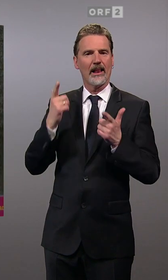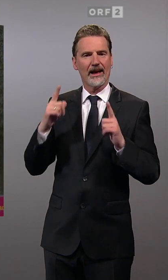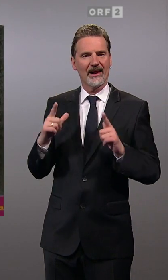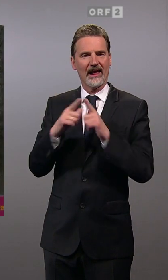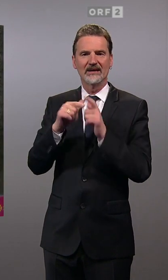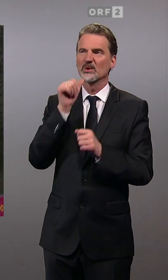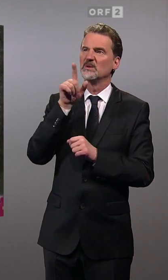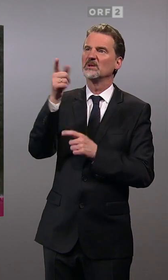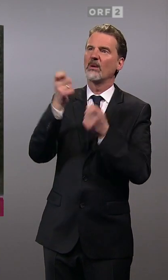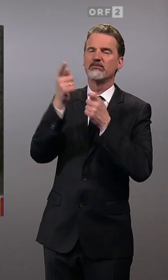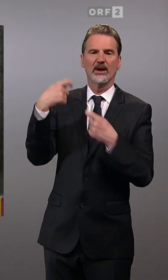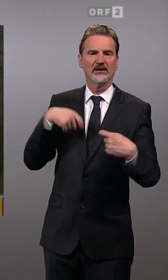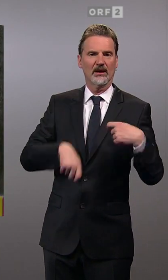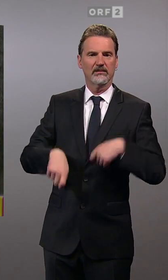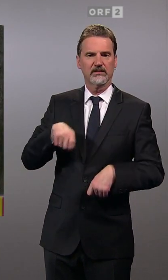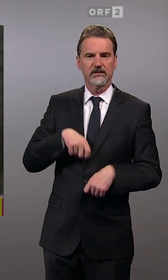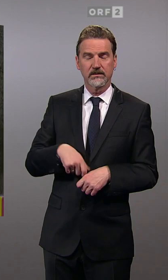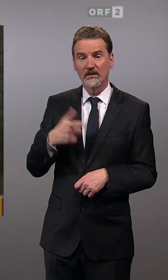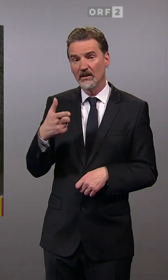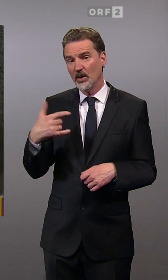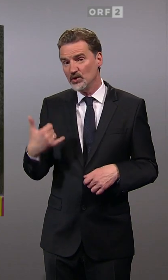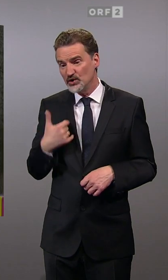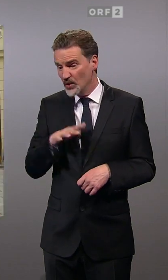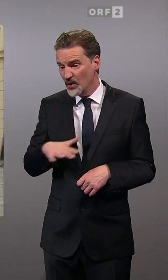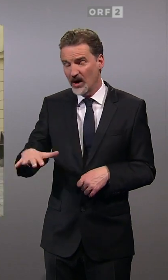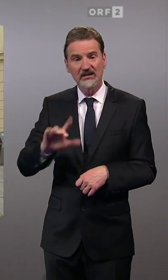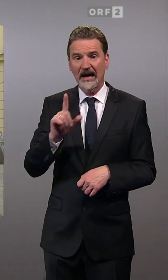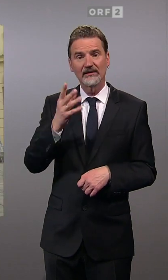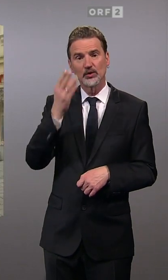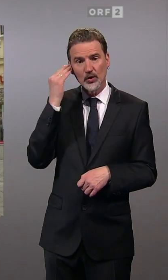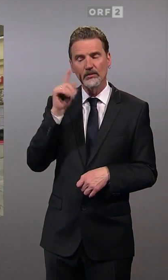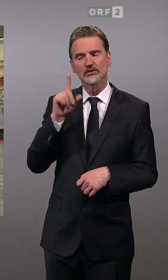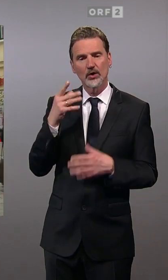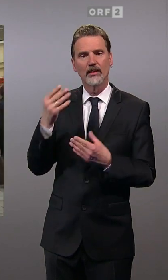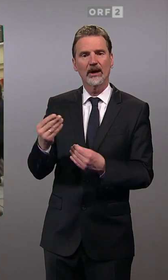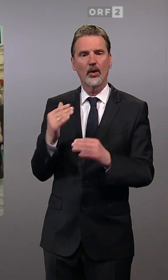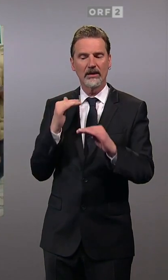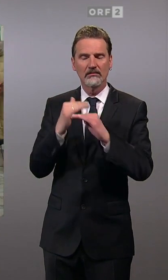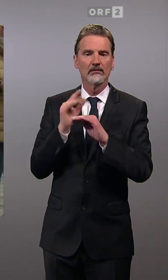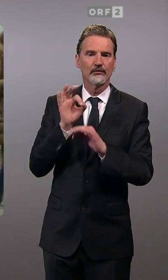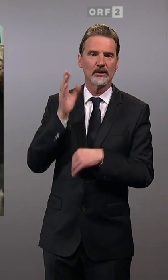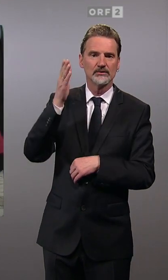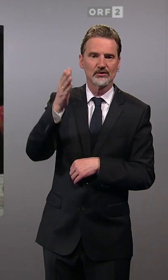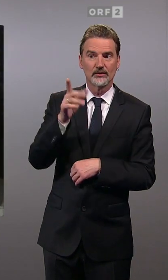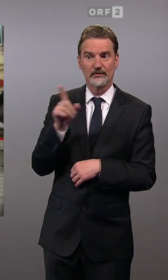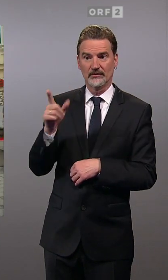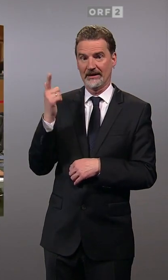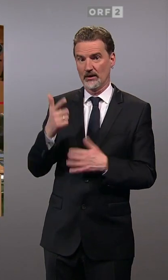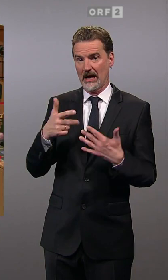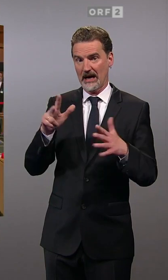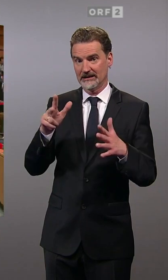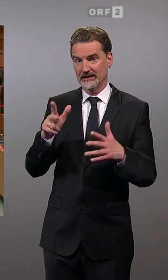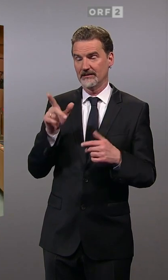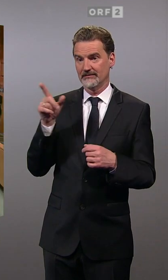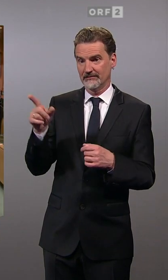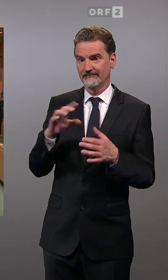ganz klar, die Jungen dürfen nicht die Dummen sein. 2018 treten die Neos erstmals in Niederösterreich an. Schon